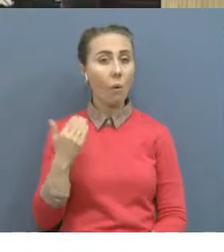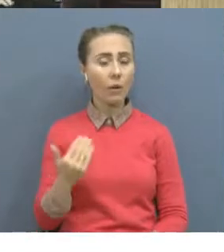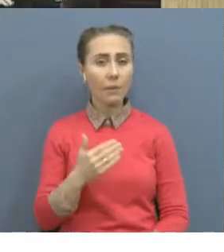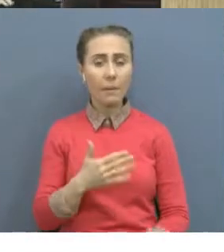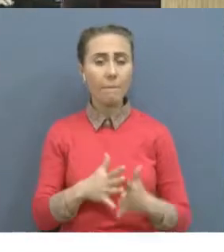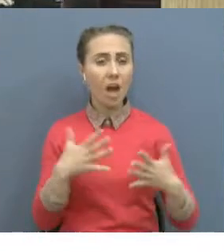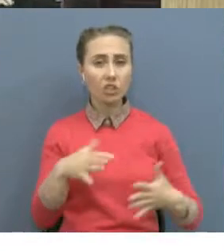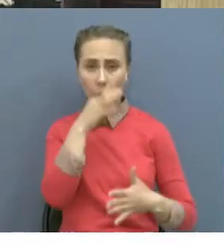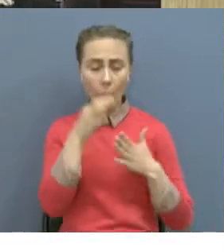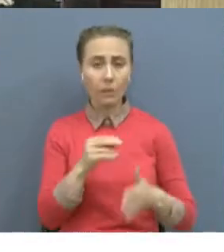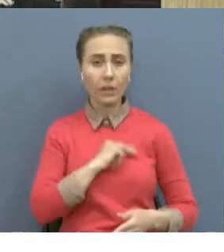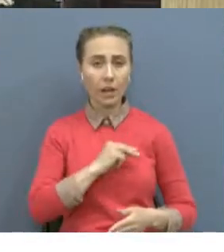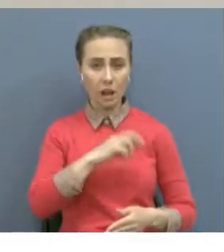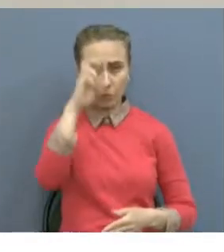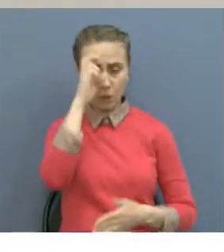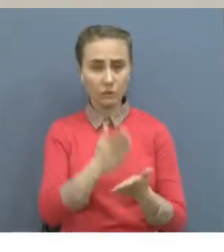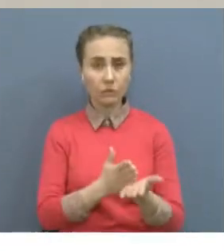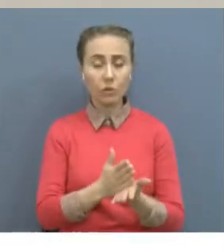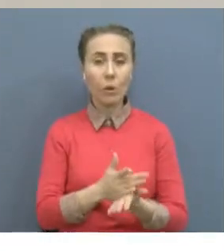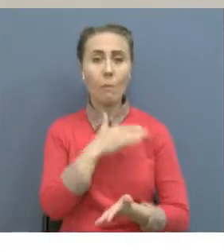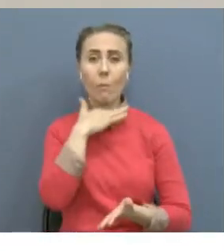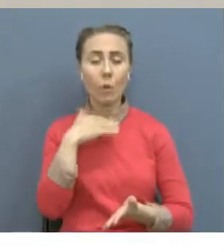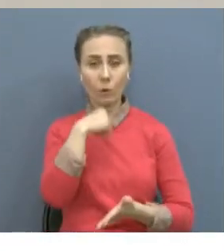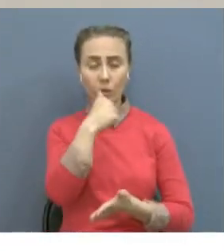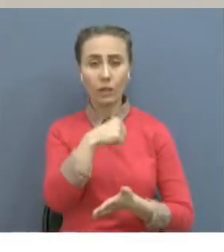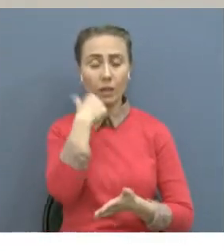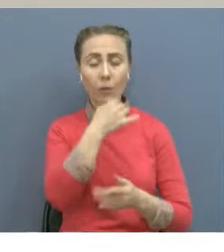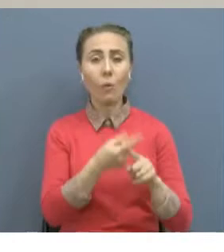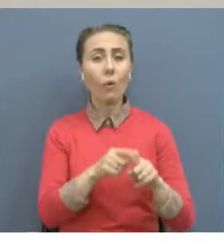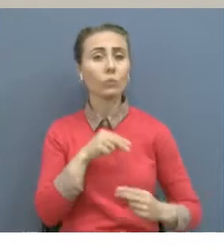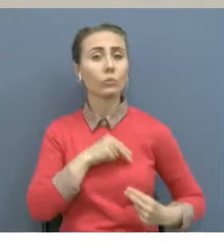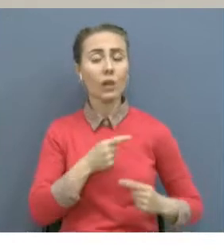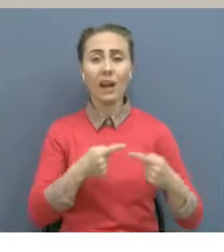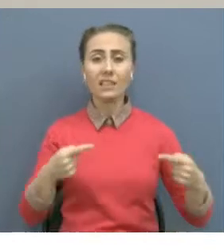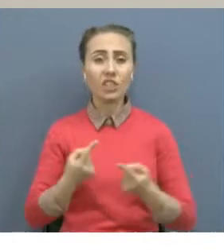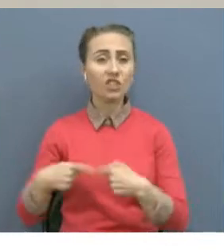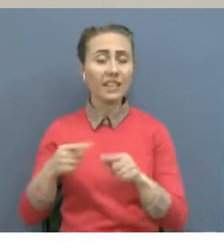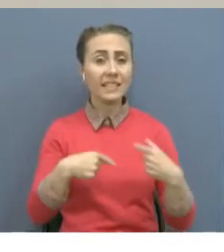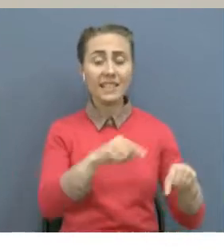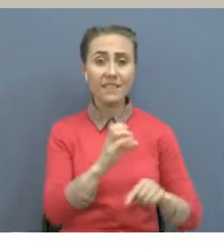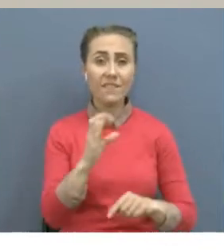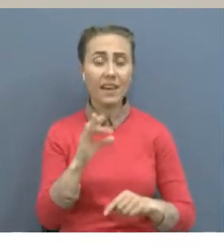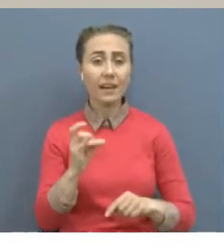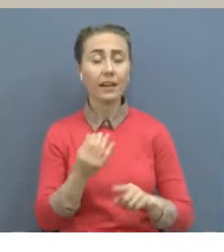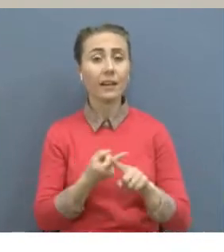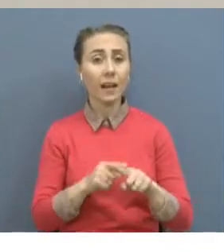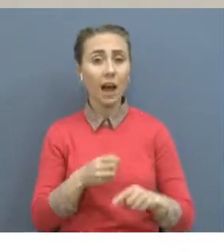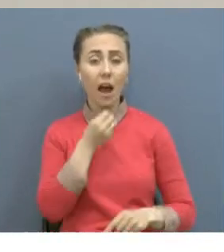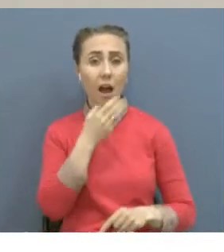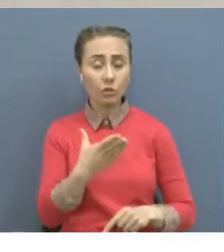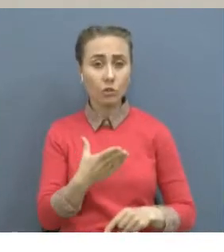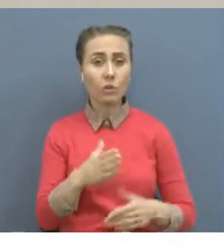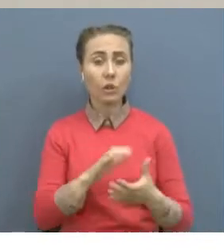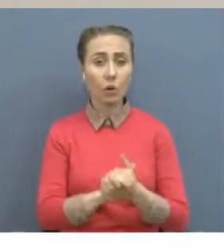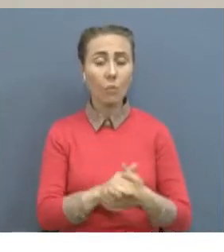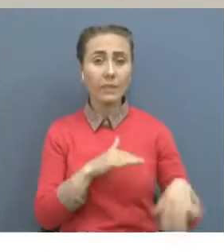жемісті және тиімді жұмыс атқанды. Прыламын жұмысың жақсы біледі, әрдайым өзіне жүктілген міндеттерді